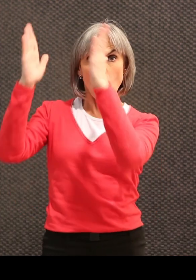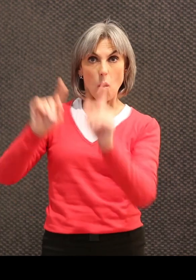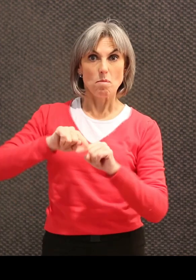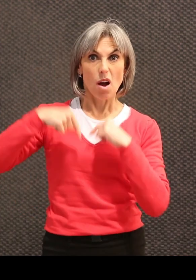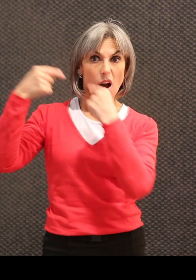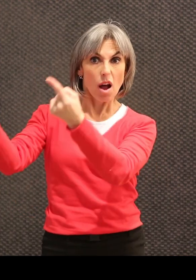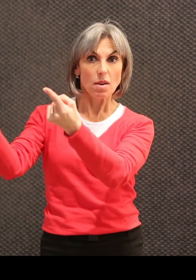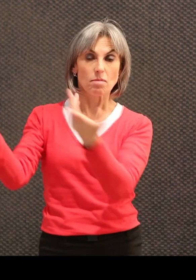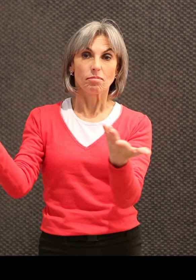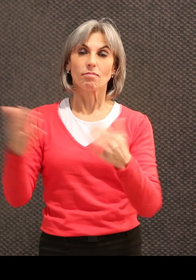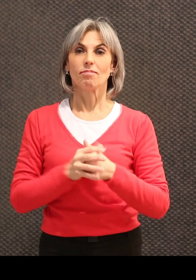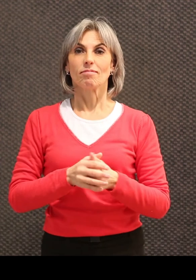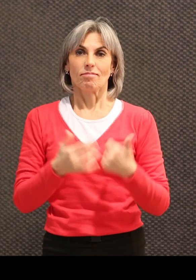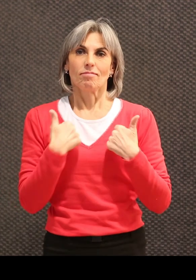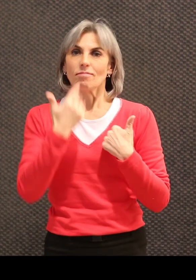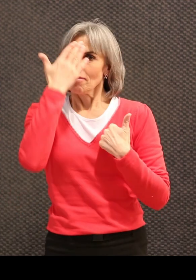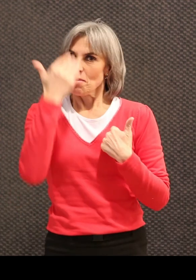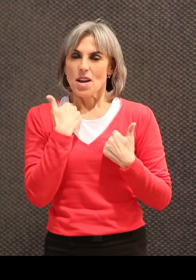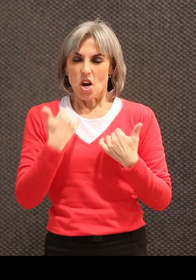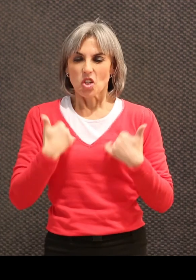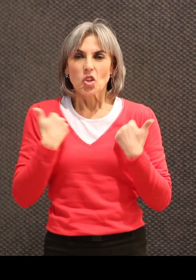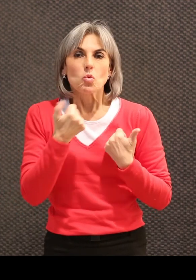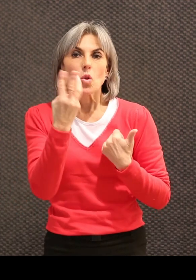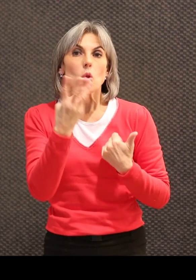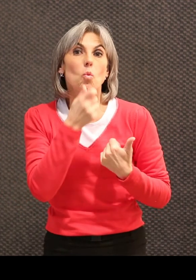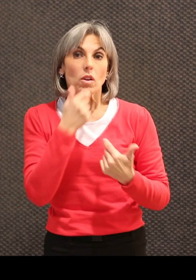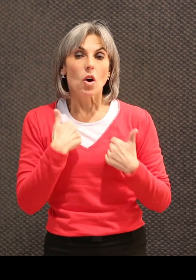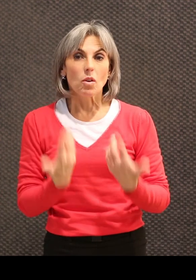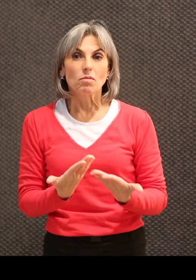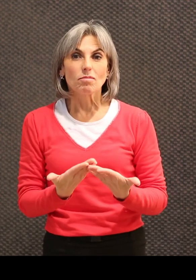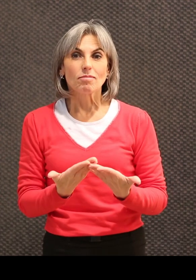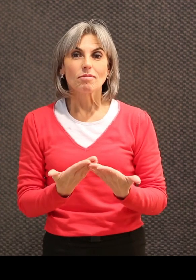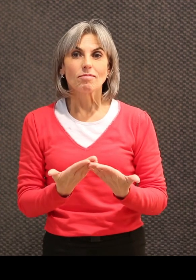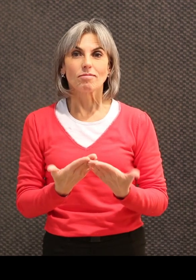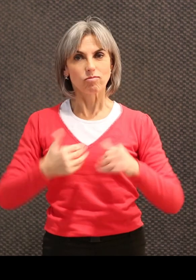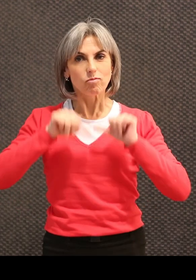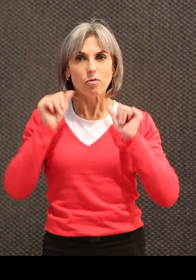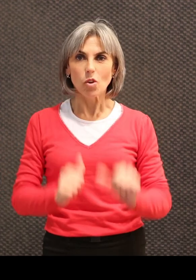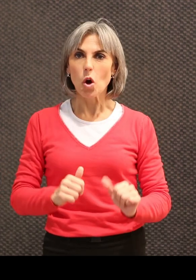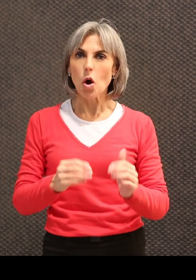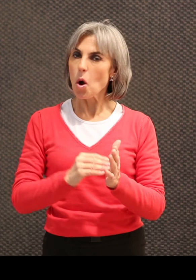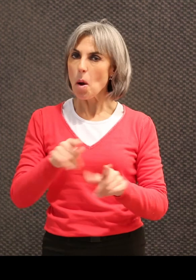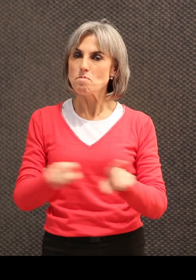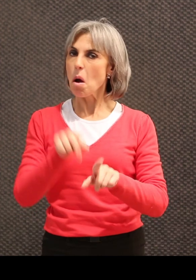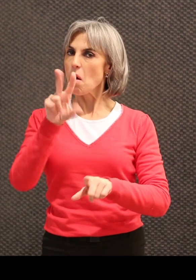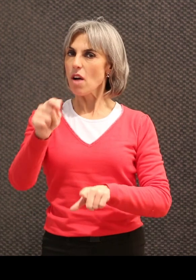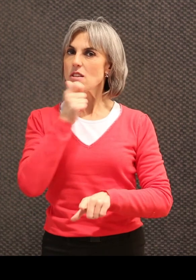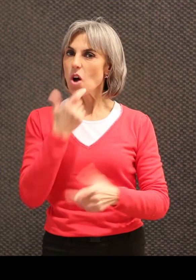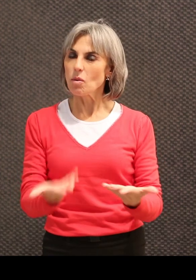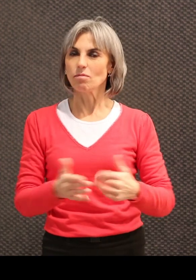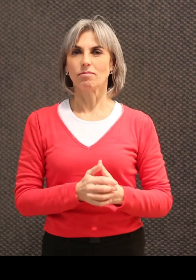home. Et je sais bien que ce n pas très jeune, mais je vais avoir 63 ans. Pour moi je me sens encore comme si j'avais 20 ans.